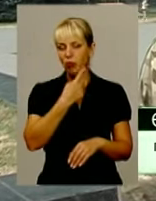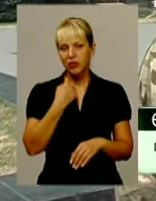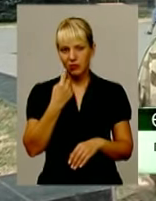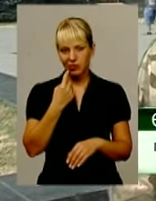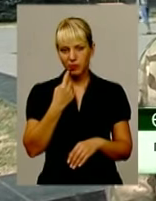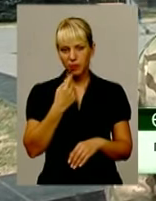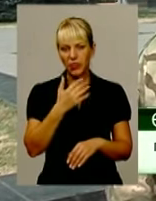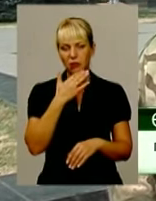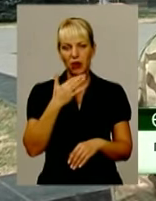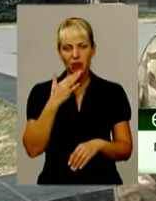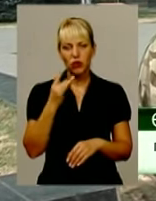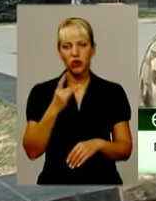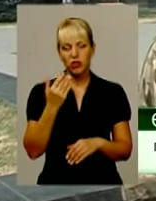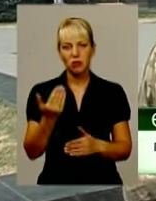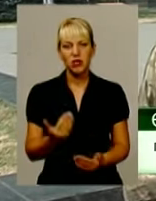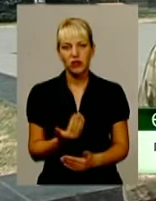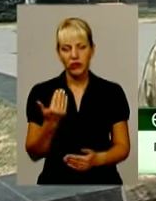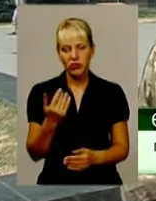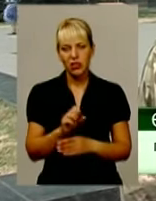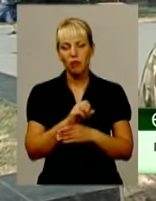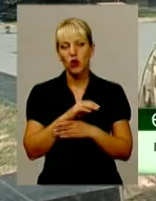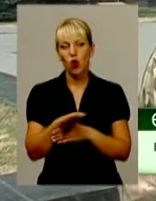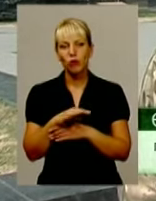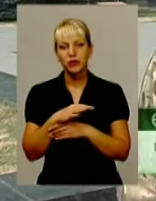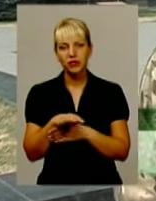Неодноразово разом з ним переживали і обстріли.